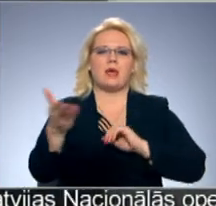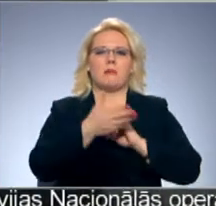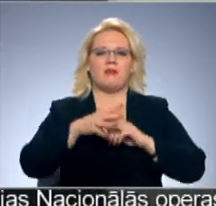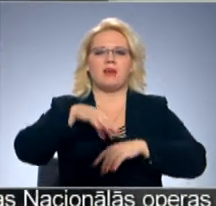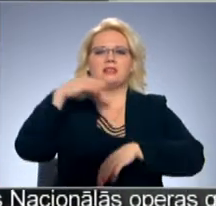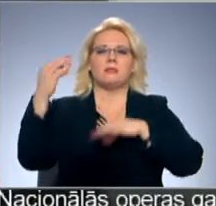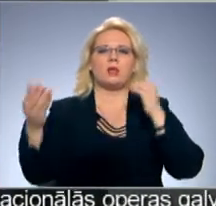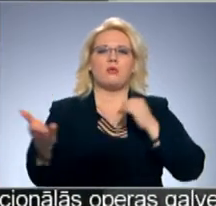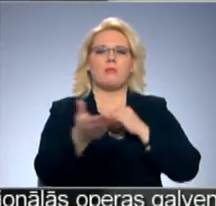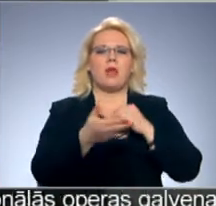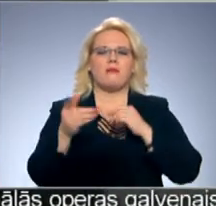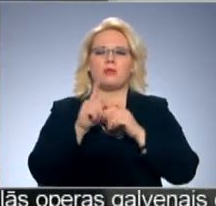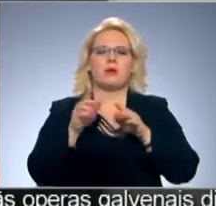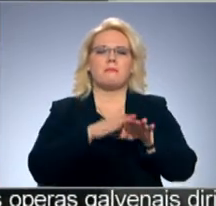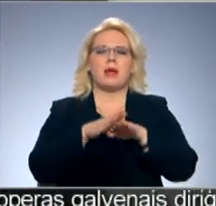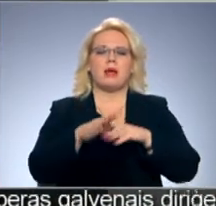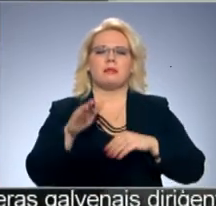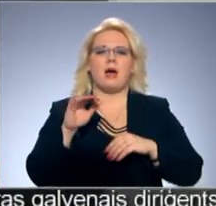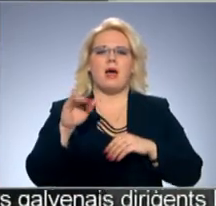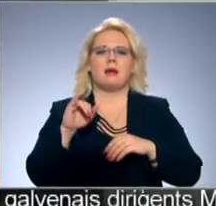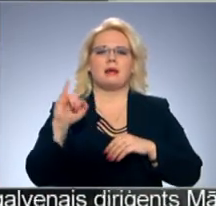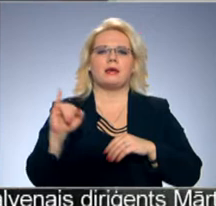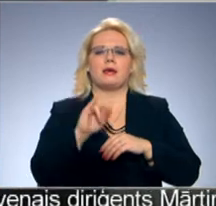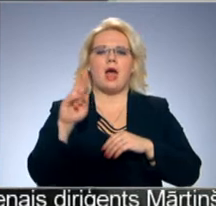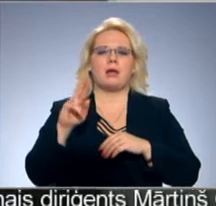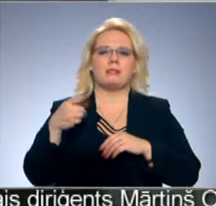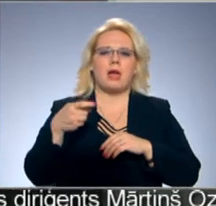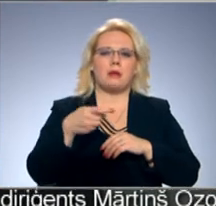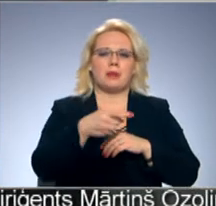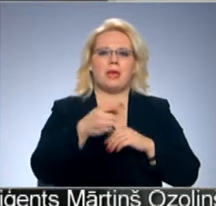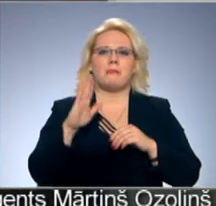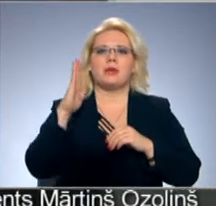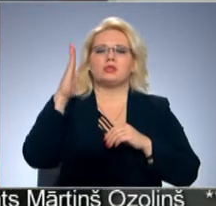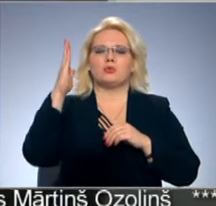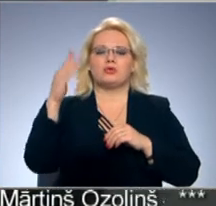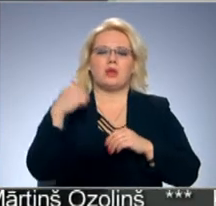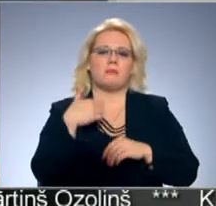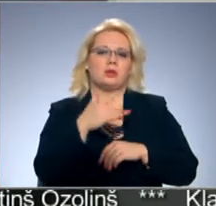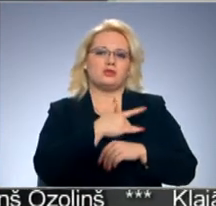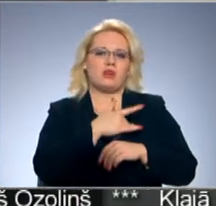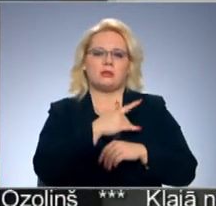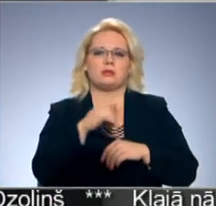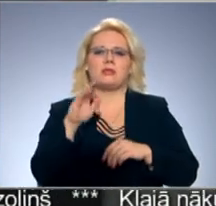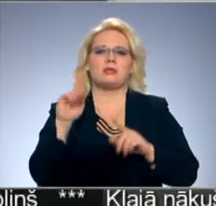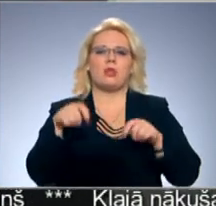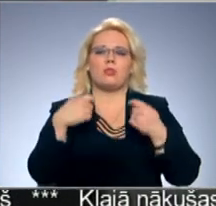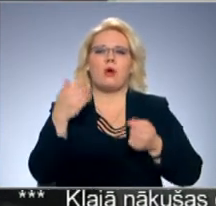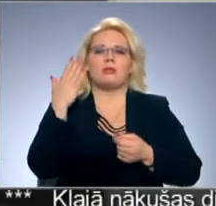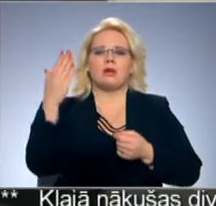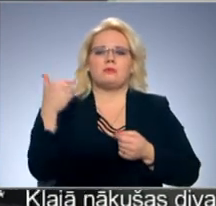kur pilni ir ar jāintārpiņiem mirzošiem. Man liekas, neto divas man